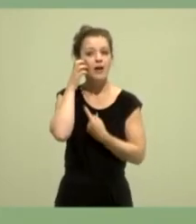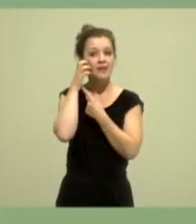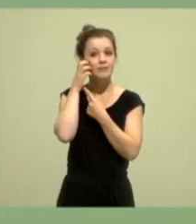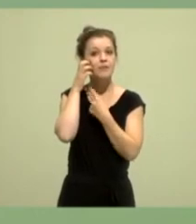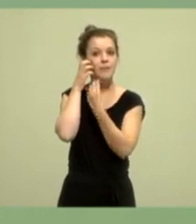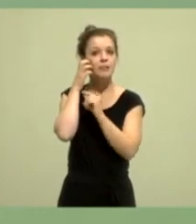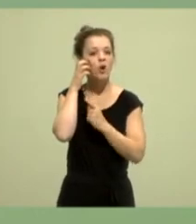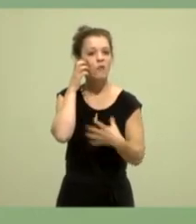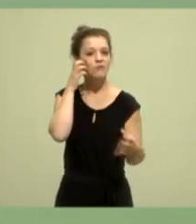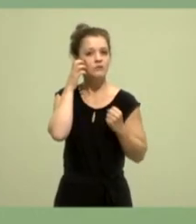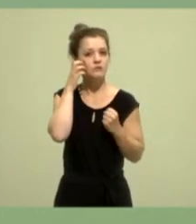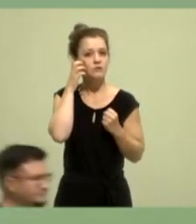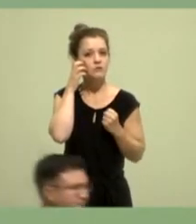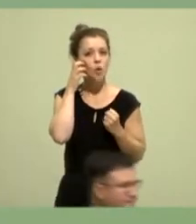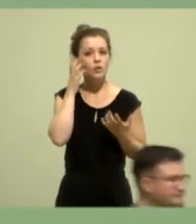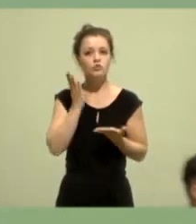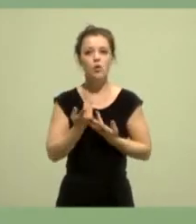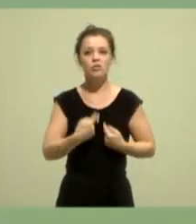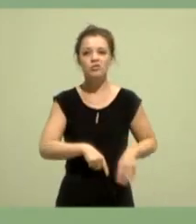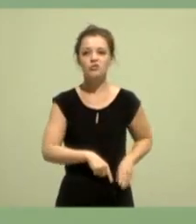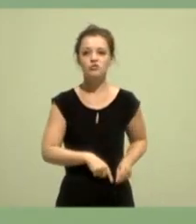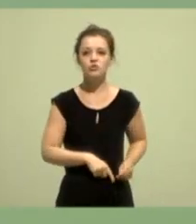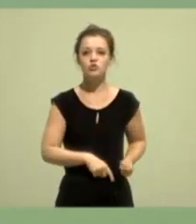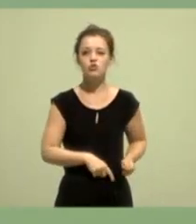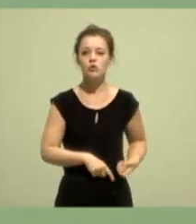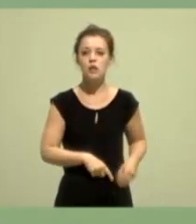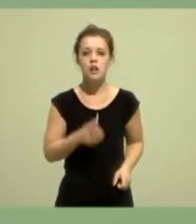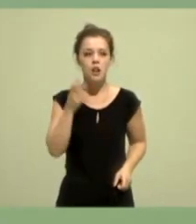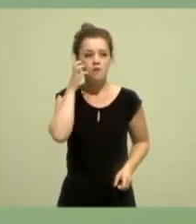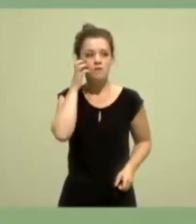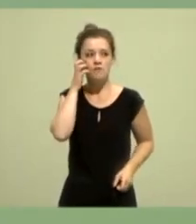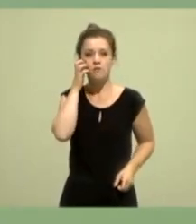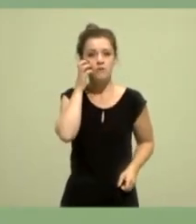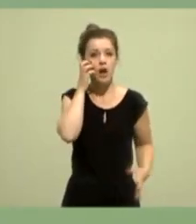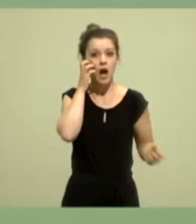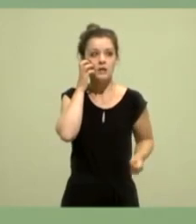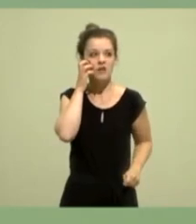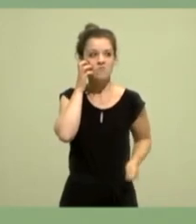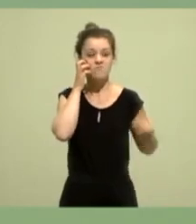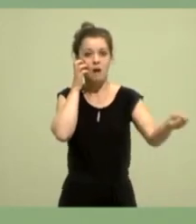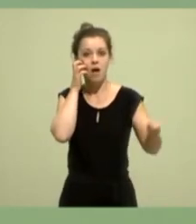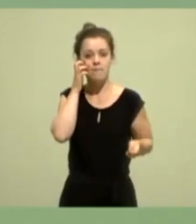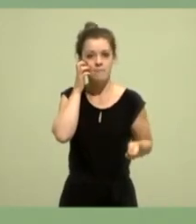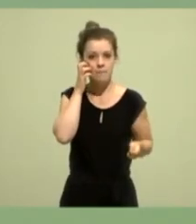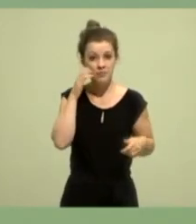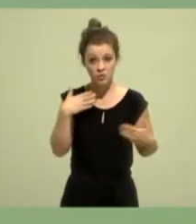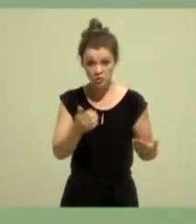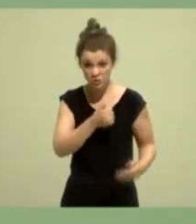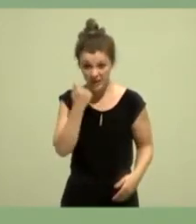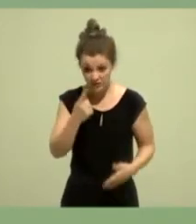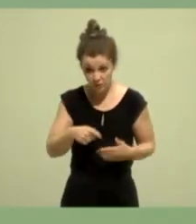Schlüsselbund als Waffe in der Hand mich vor potenzielle Angriffe schützen will? Liebe Freundinnen,